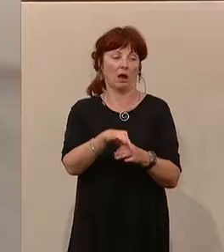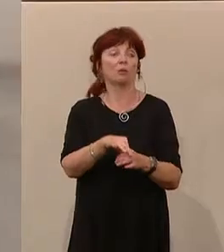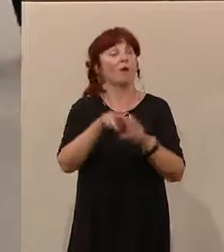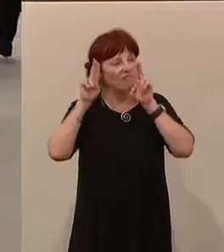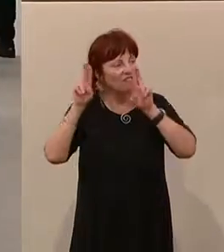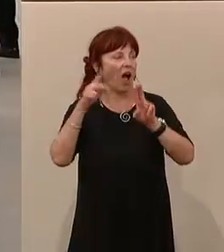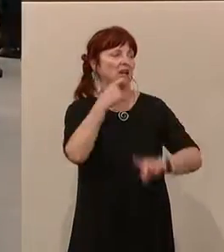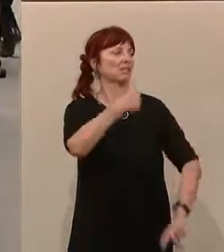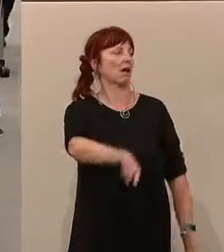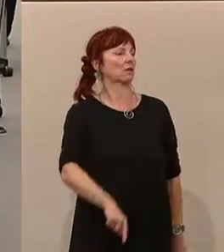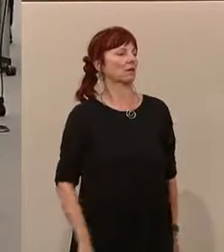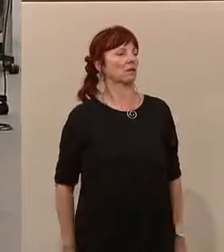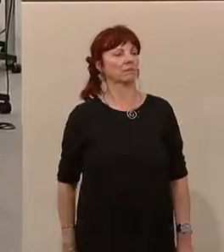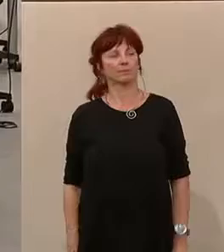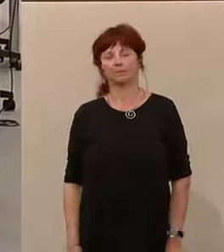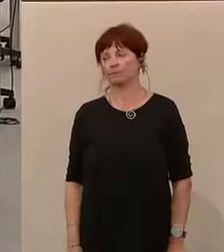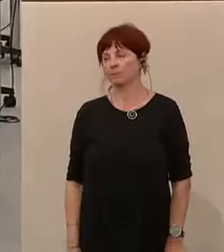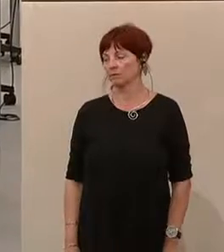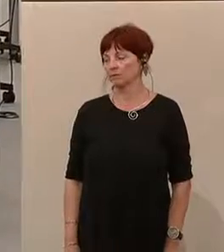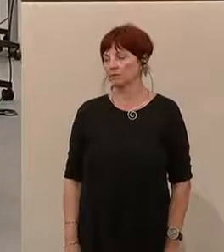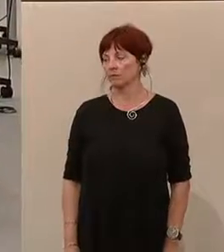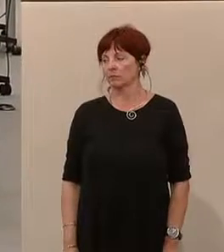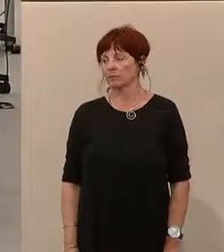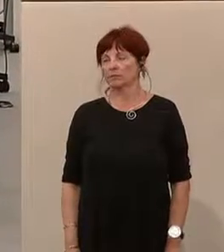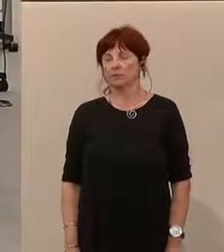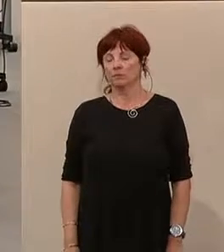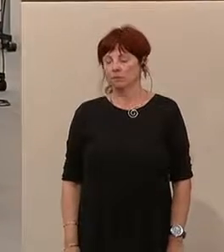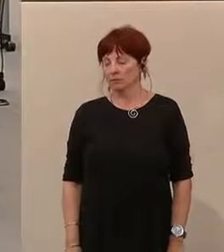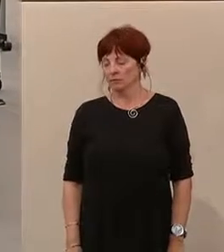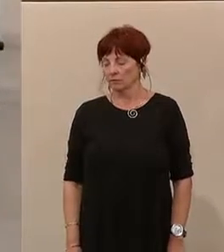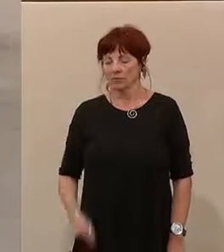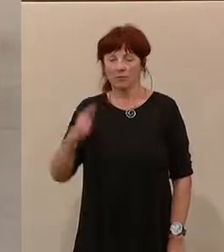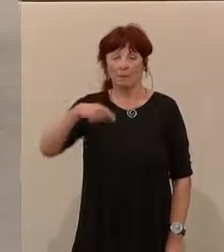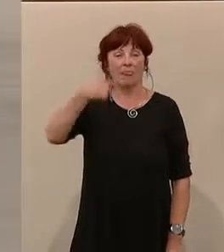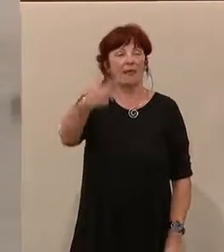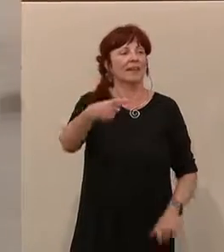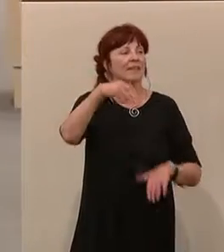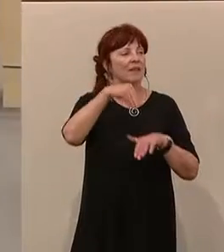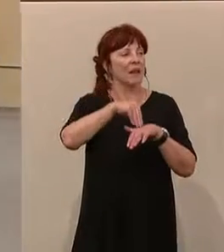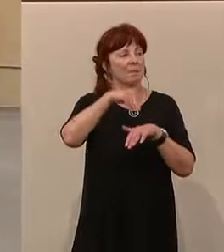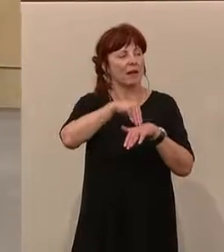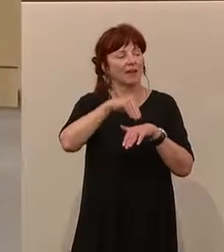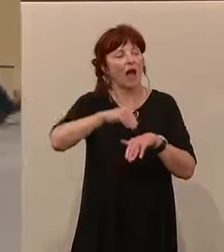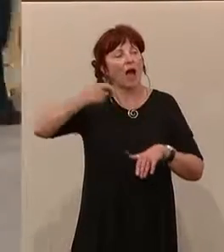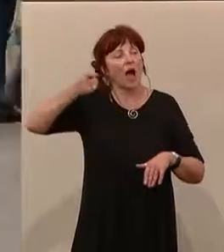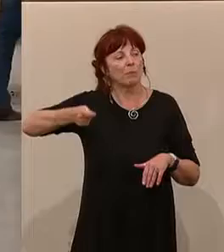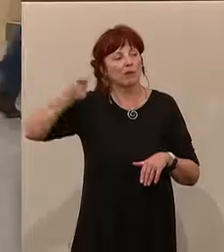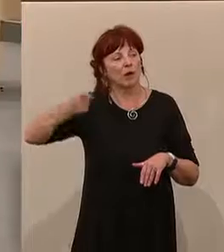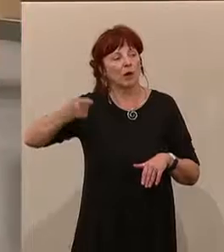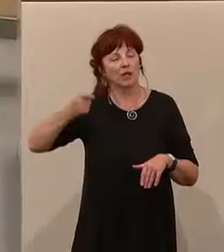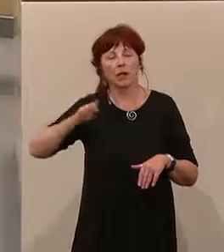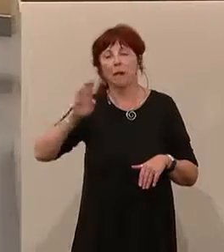Sagt Norbert Sieber von der ÖVP. Er kann die Kritik der Opposition am angeblichen Körpergeld für Kanzler und Vizekanzler